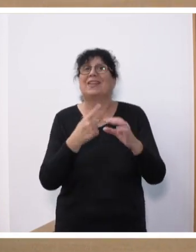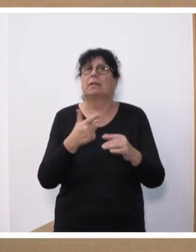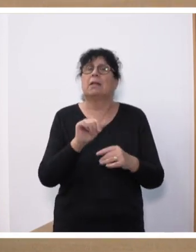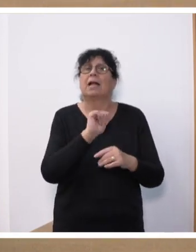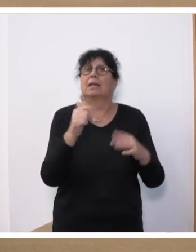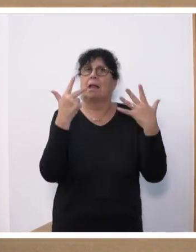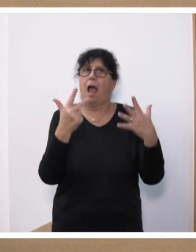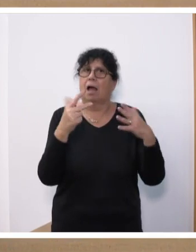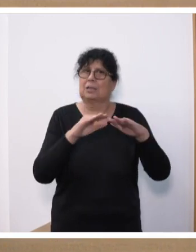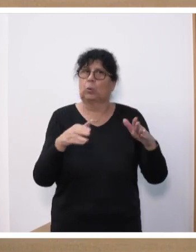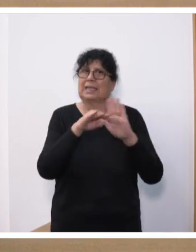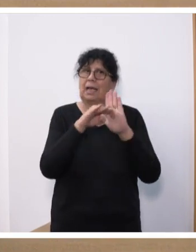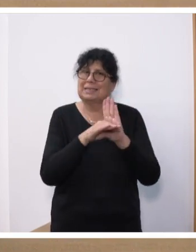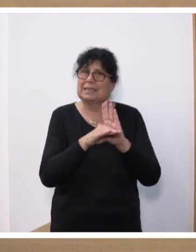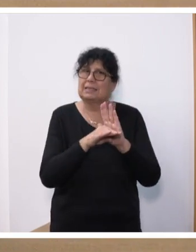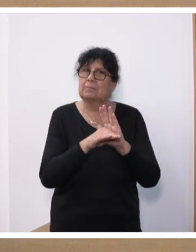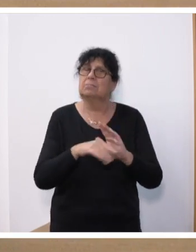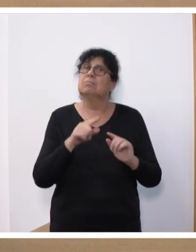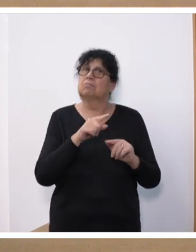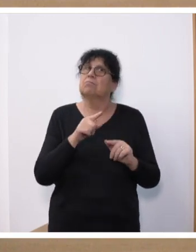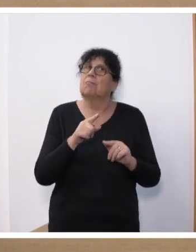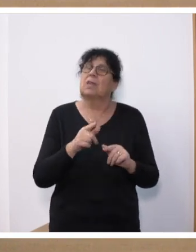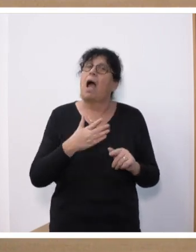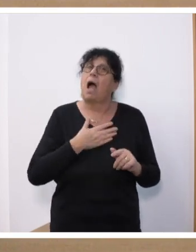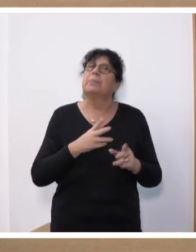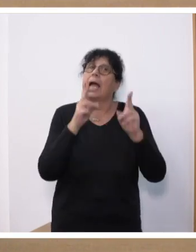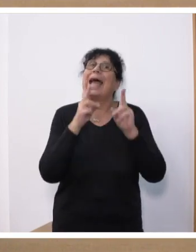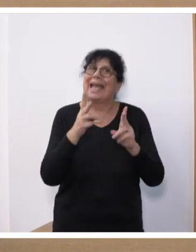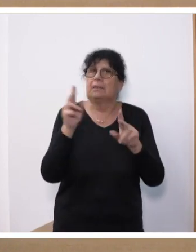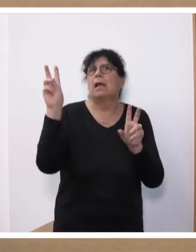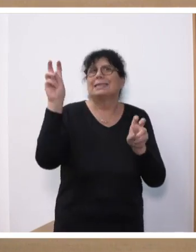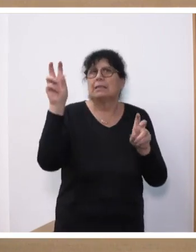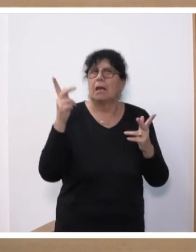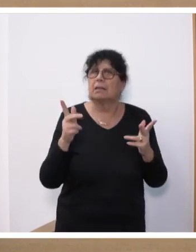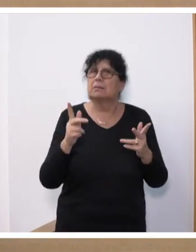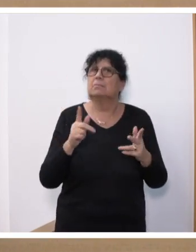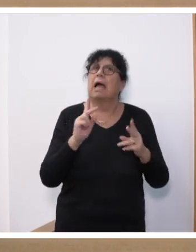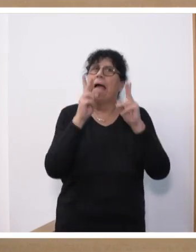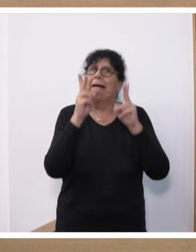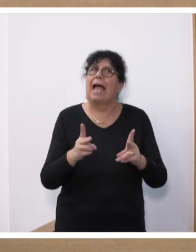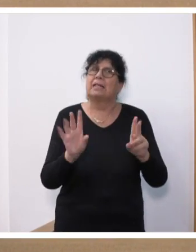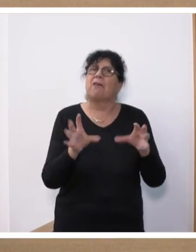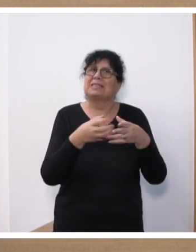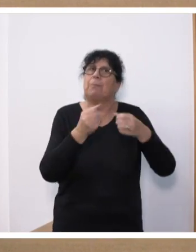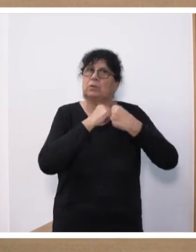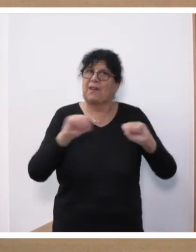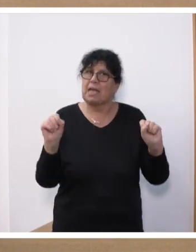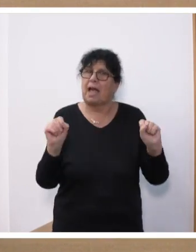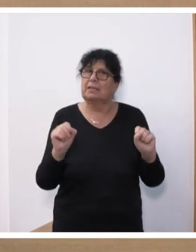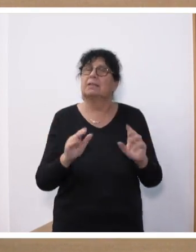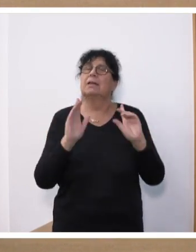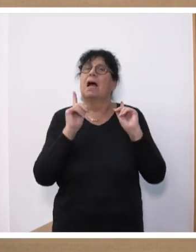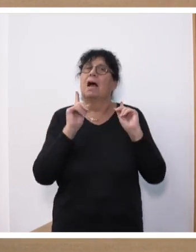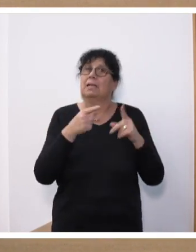8 des Grundgesetzes aus, der in der Tat, Sie haben das richtig zitiert, das Recht der Versammlungsfreiheit als ein